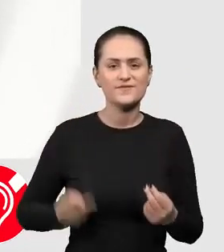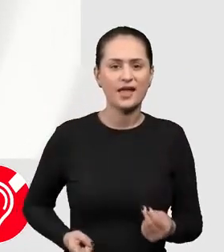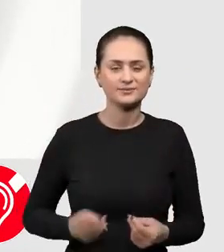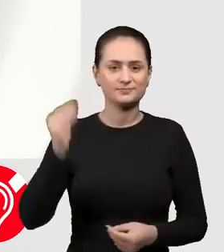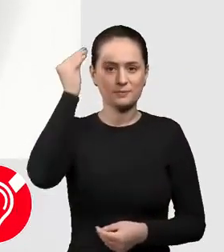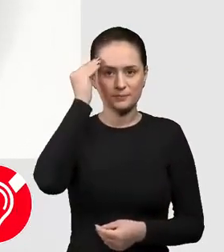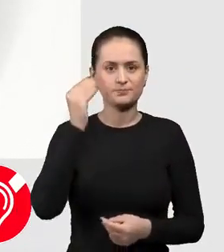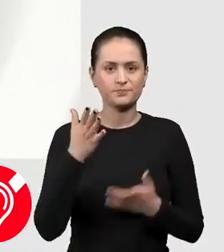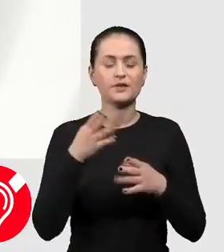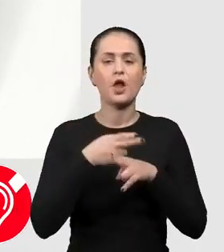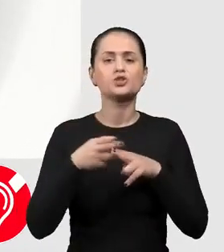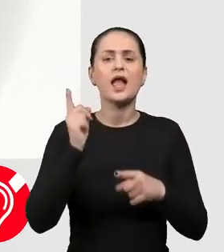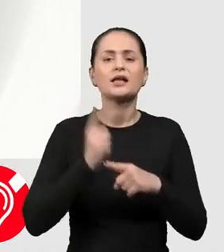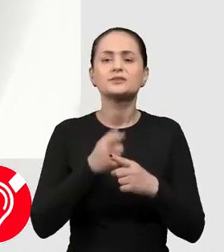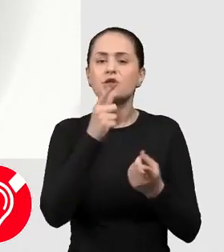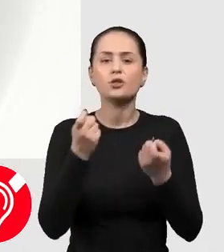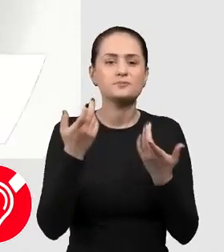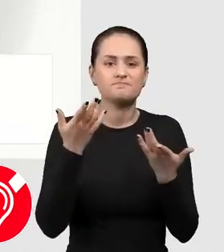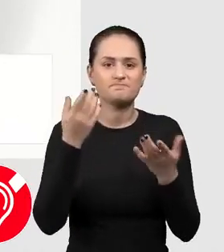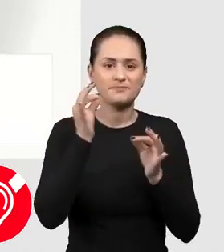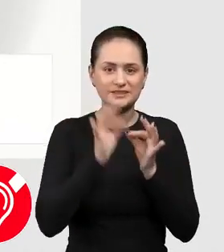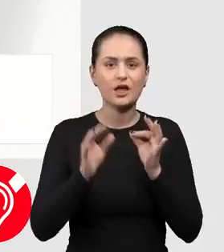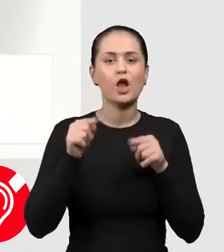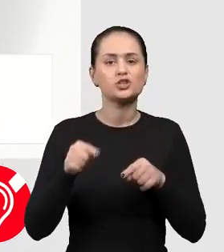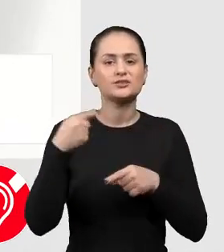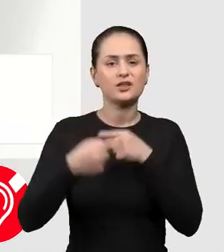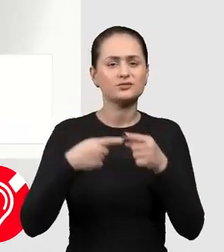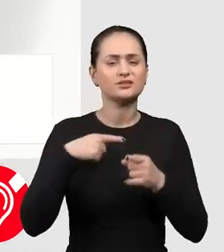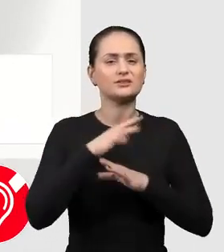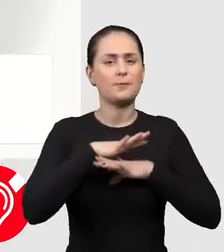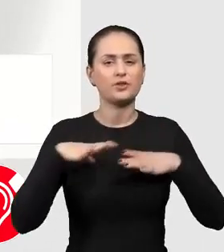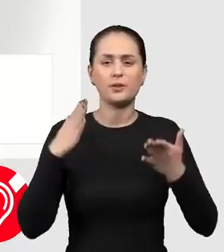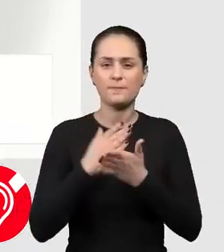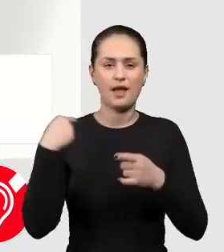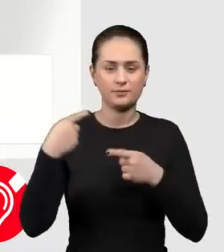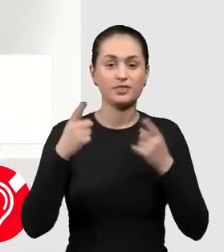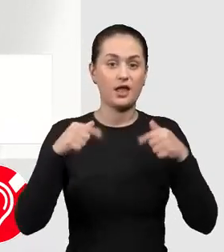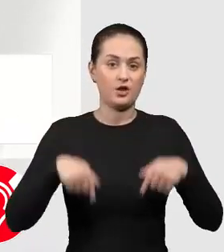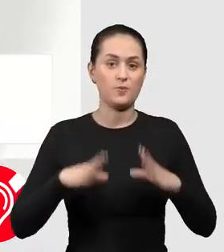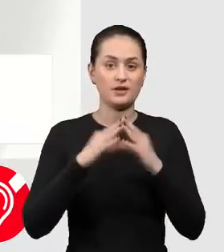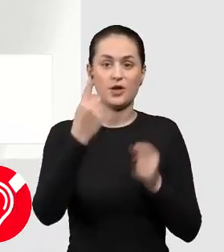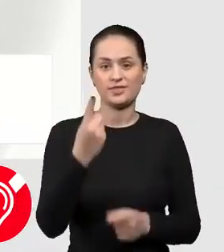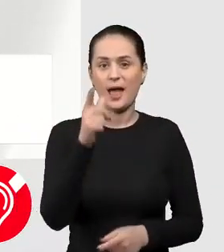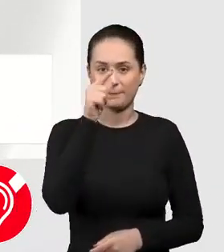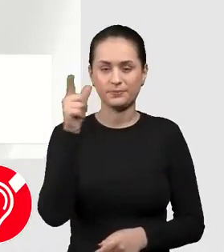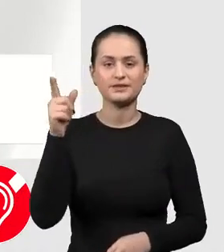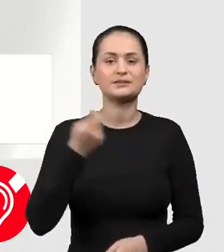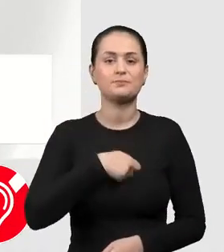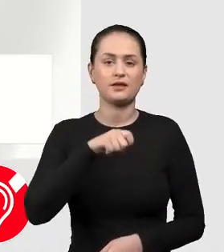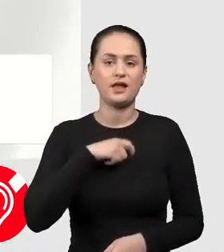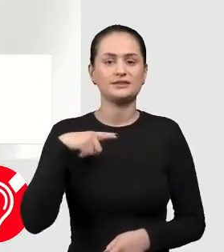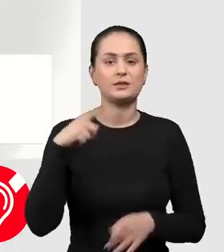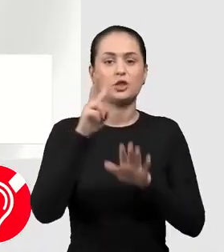originele exacte sunt un mister, această tradiție este sărbătorită de secole. Dacă la noi este pe 1 aprilie, spanioli țin ziua pe